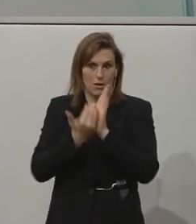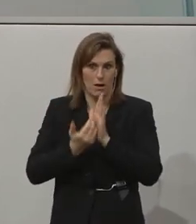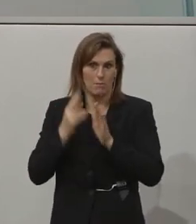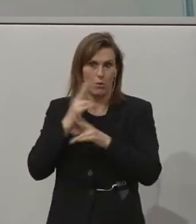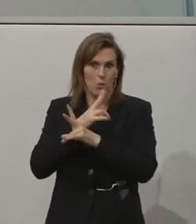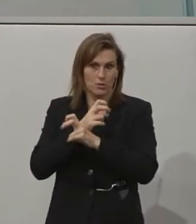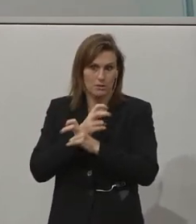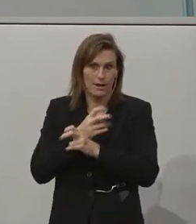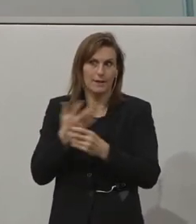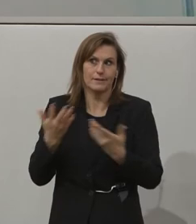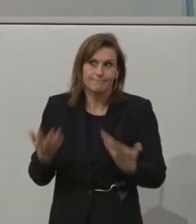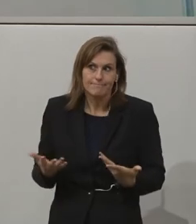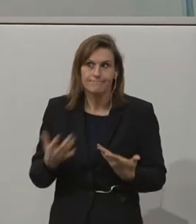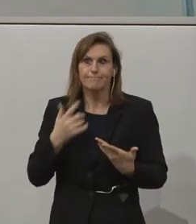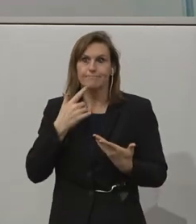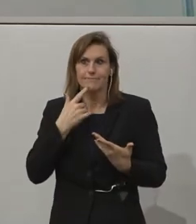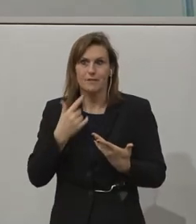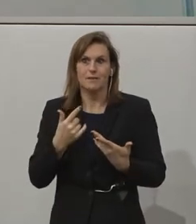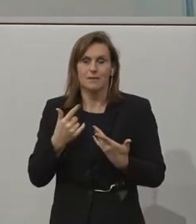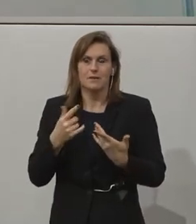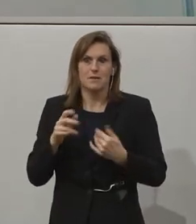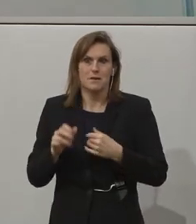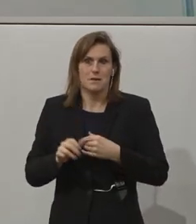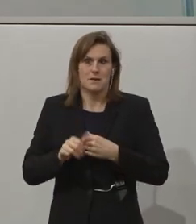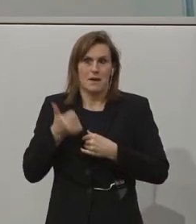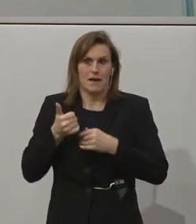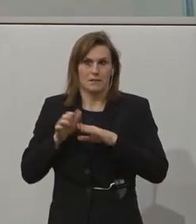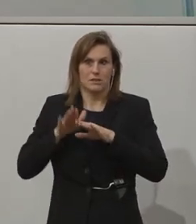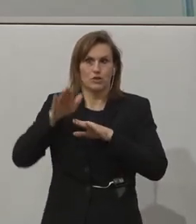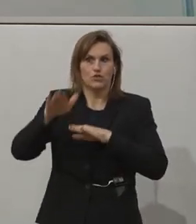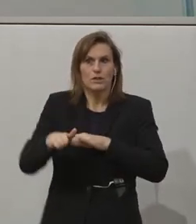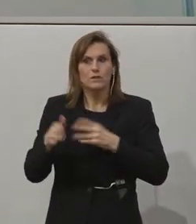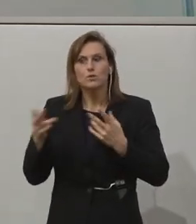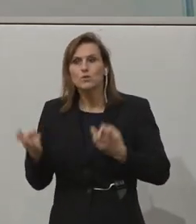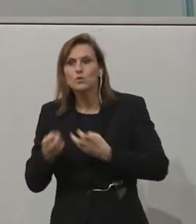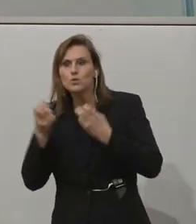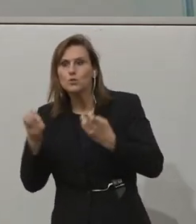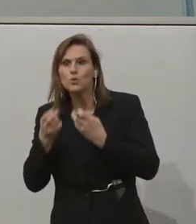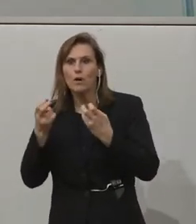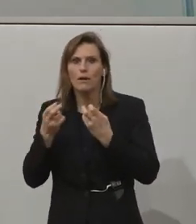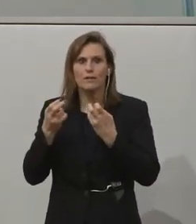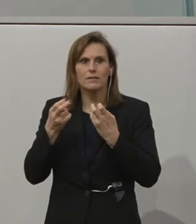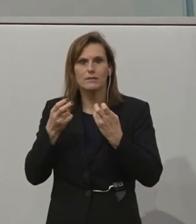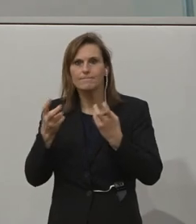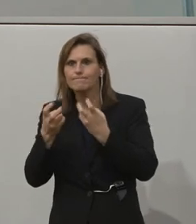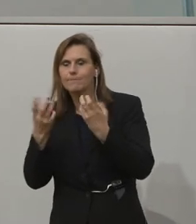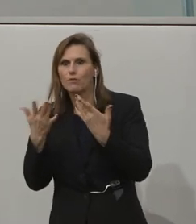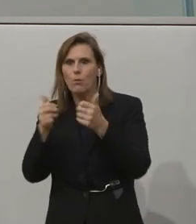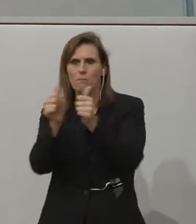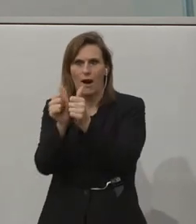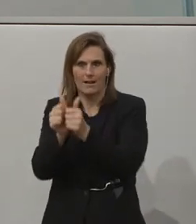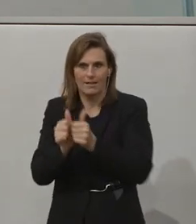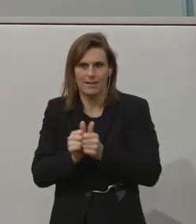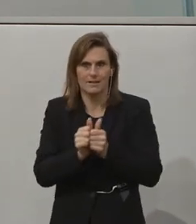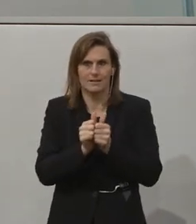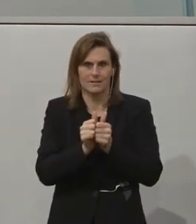so the key is, let's say, to link with a partner university or a partner program running